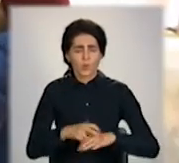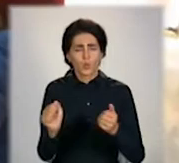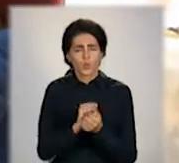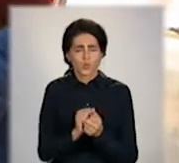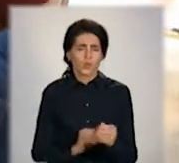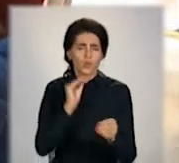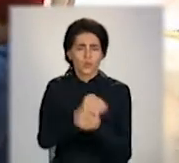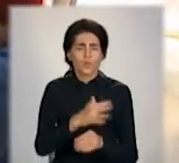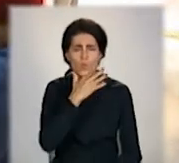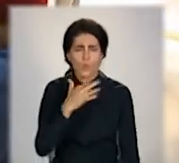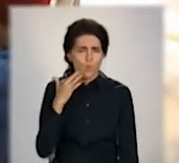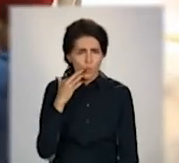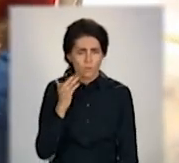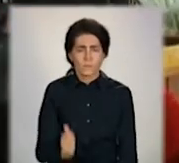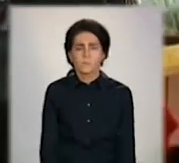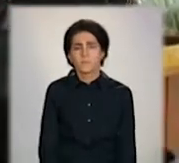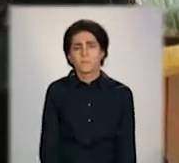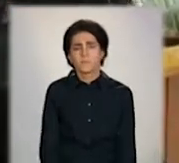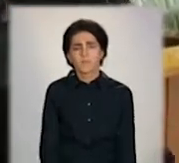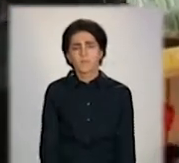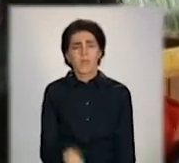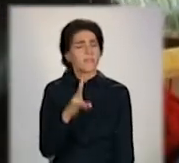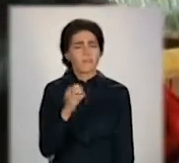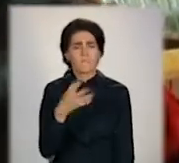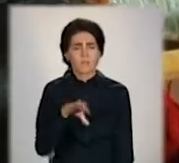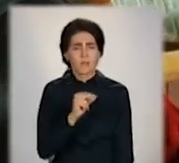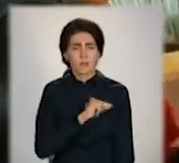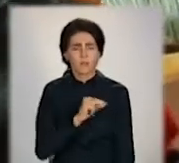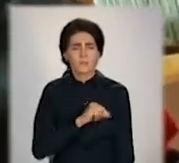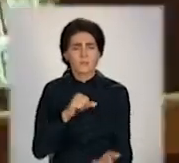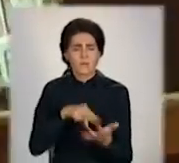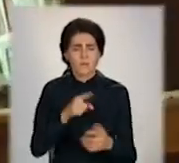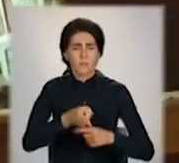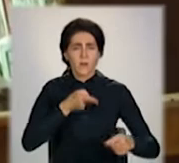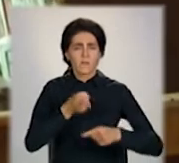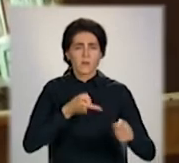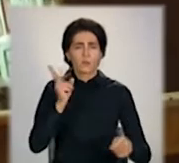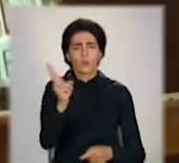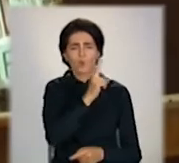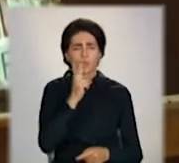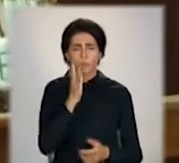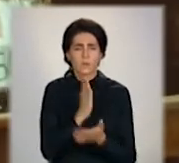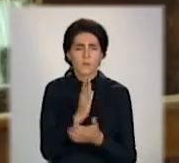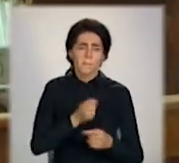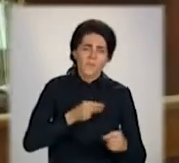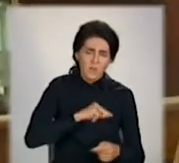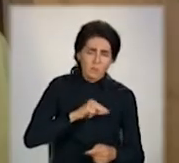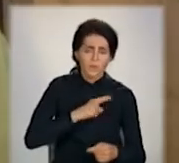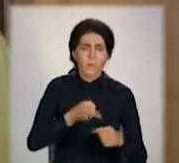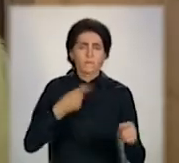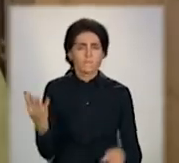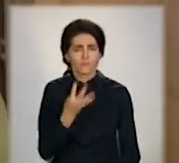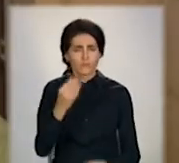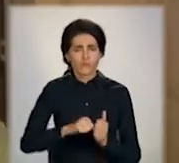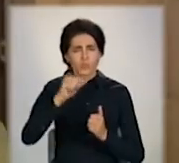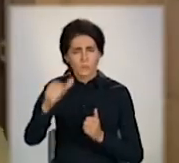роботи. Не всі роблять на ставку. Частина на чверть ставки, частина на половину. На огляд дитини